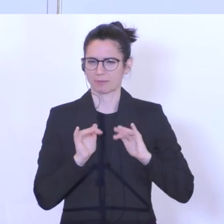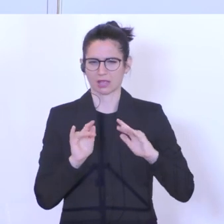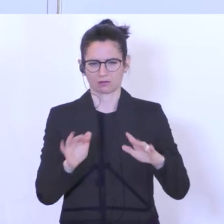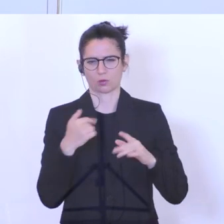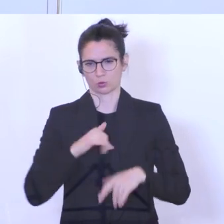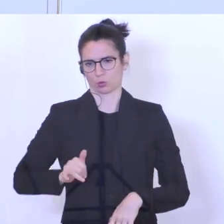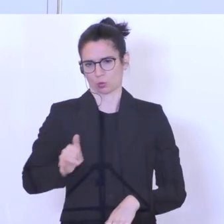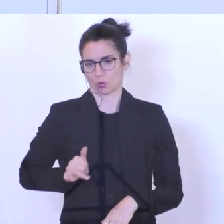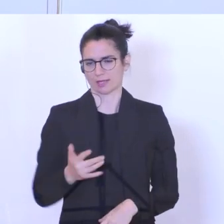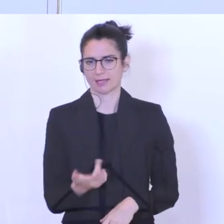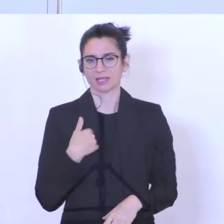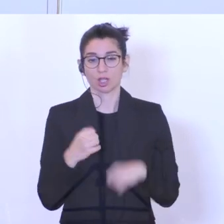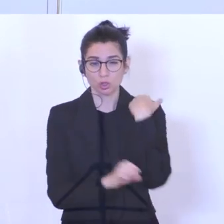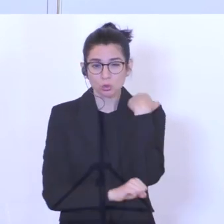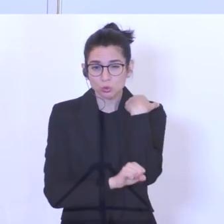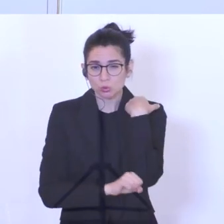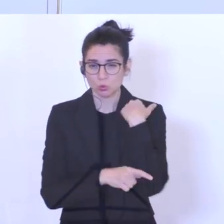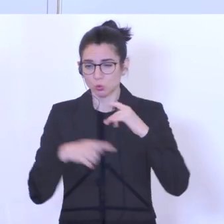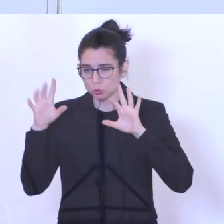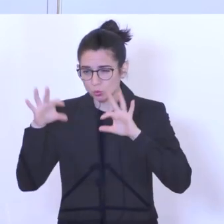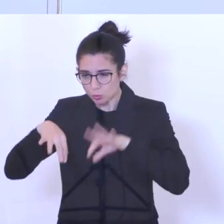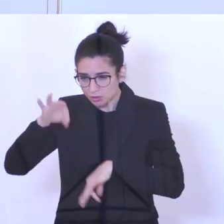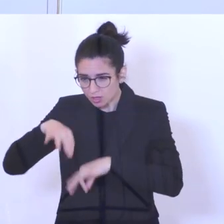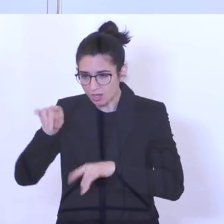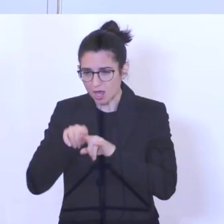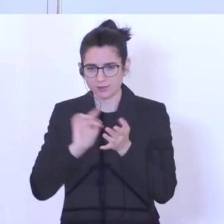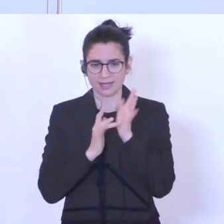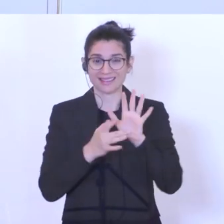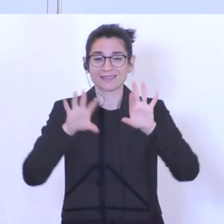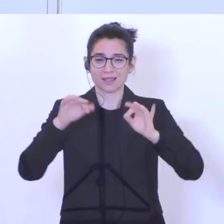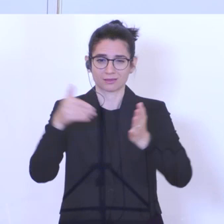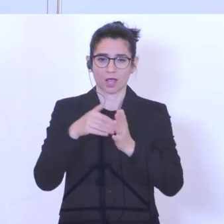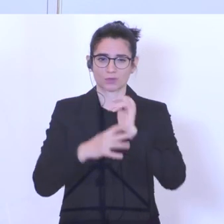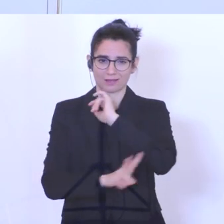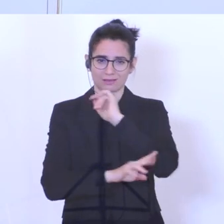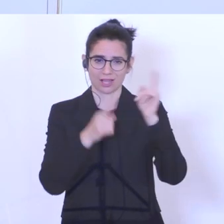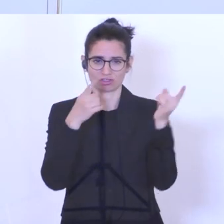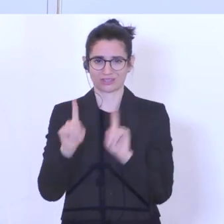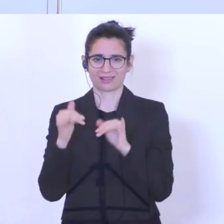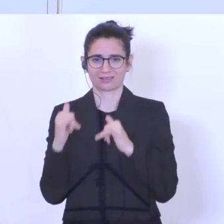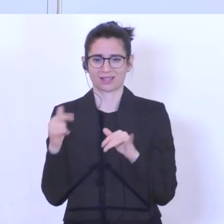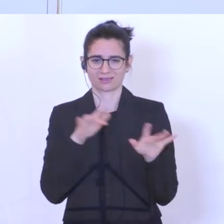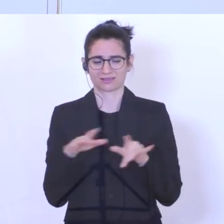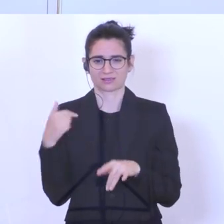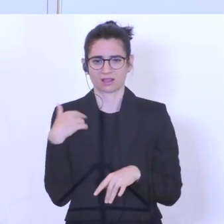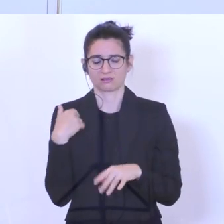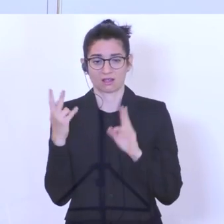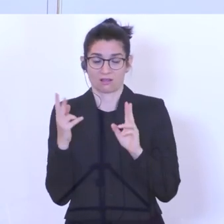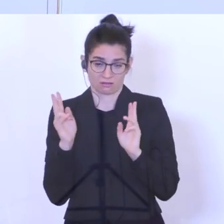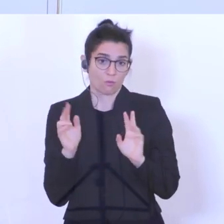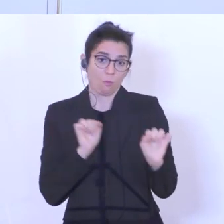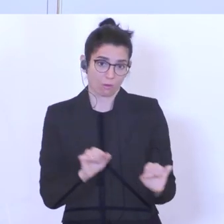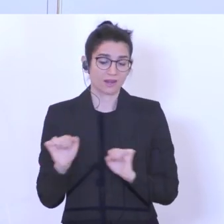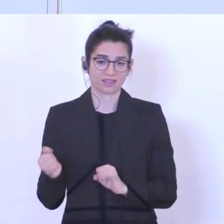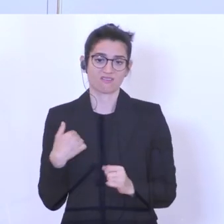Eine Studie zeigt auch hier verheerende Folgen. 10.000 Leerstellenplätze stehen auf dem Spiel. Betroffen